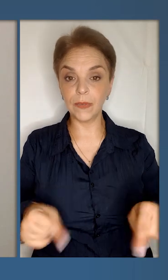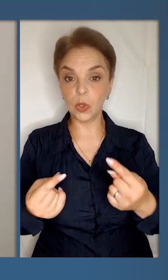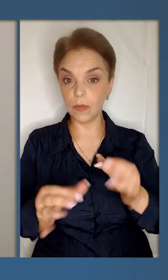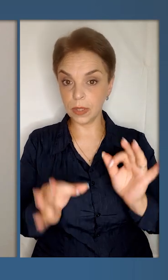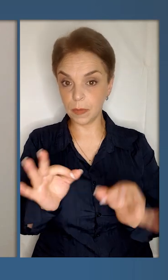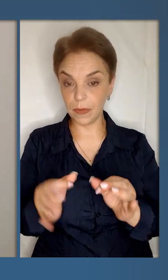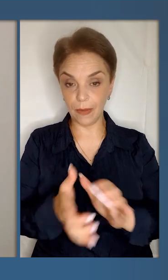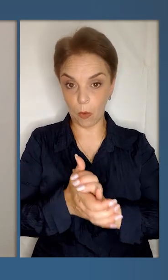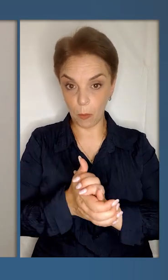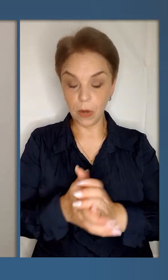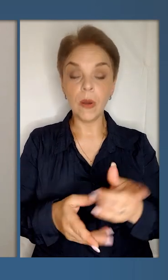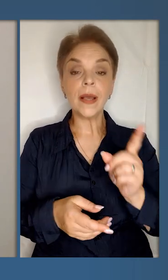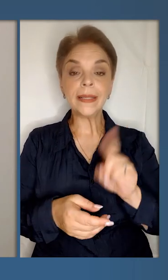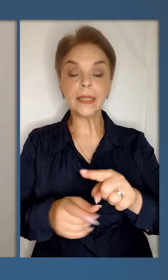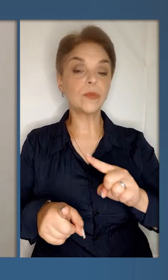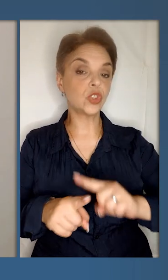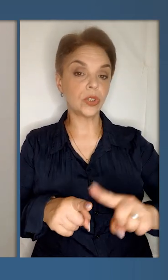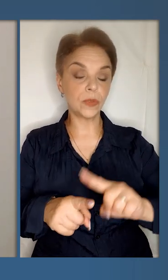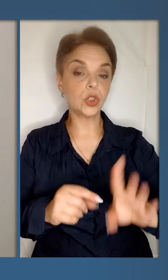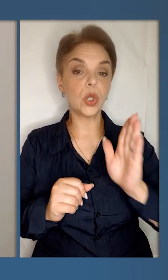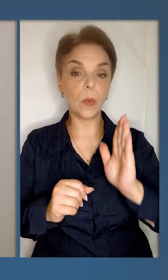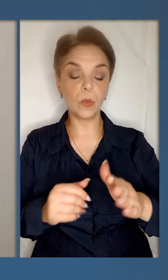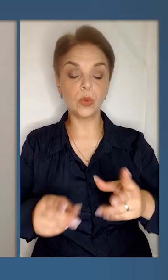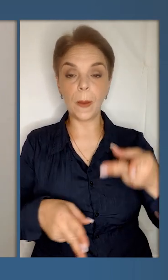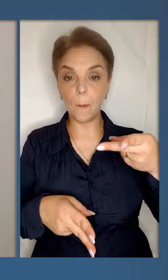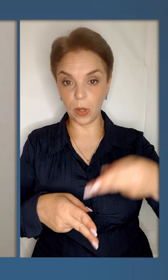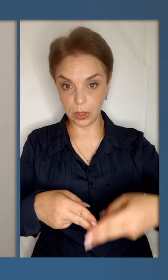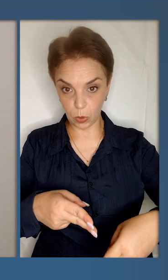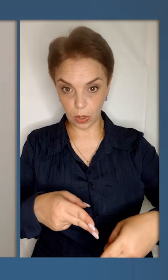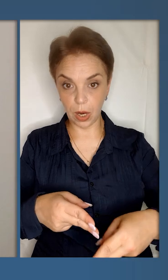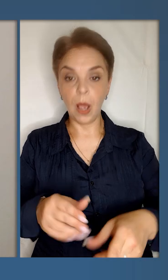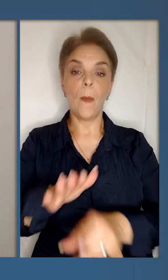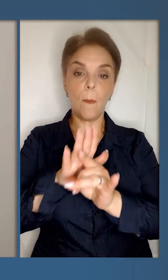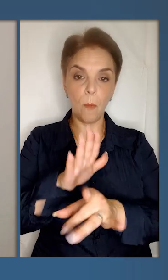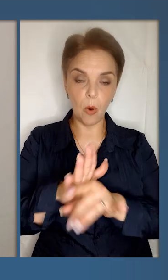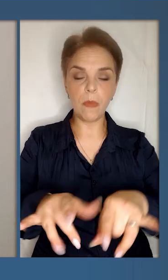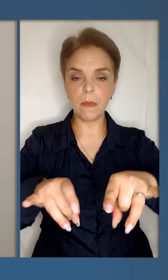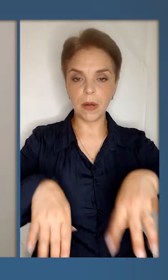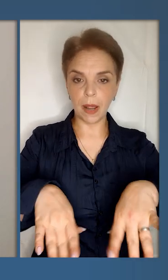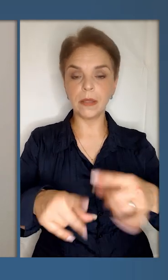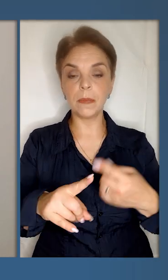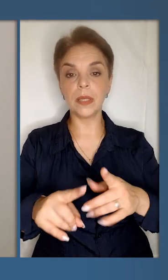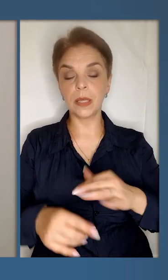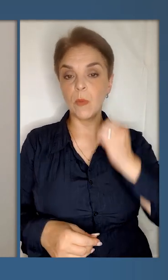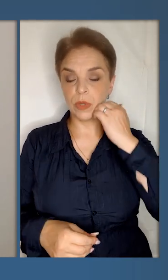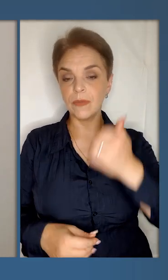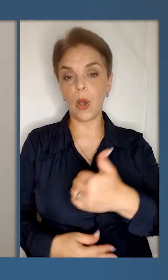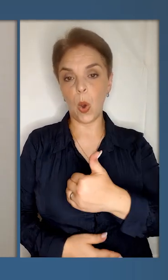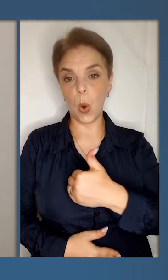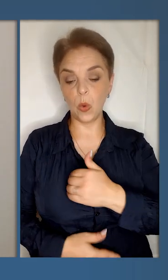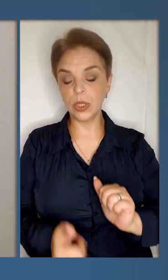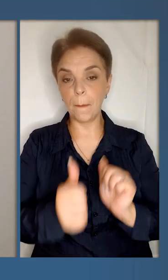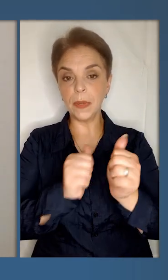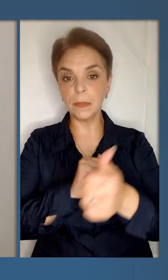відновлення справедливого миру, тим швидше буде покладено грай бомбам, ракетам, якими Москва